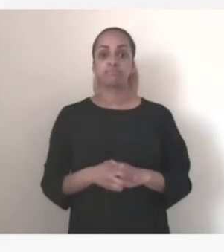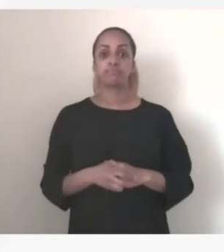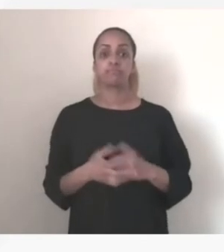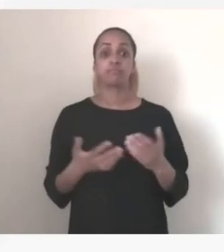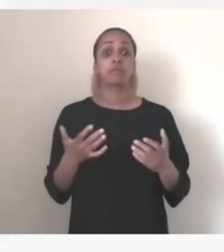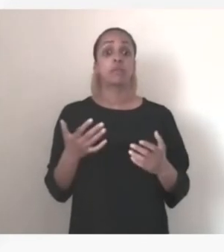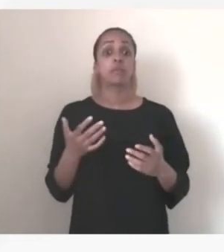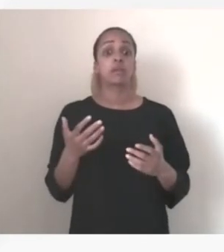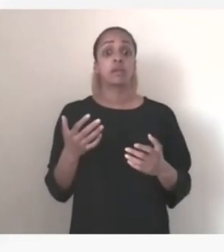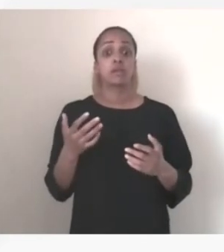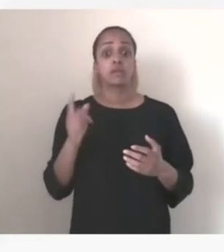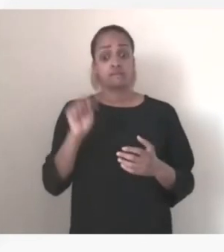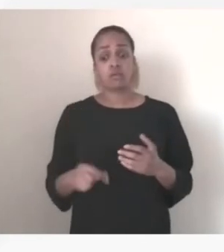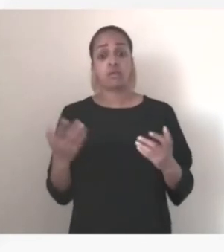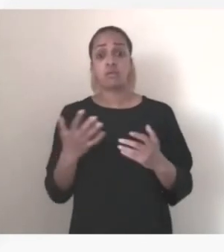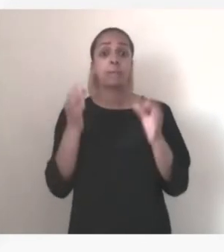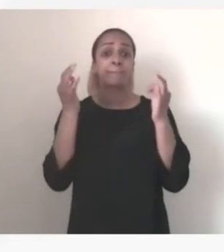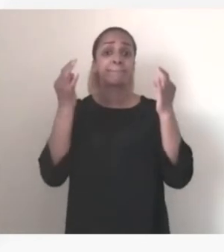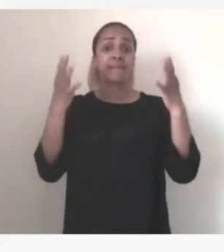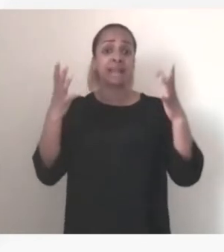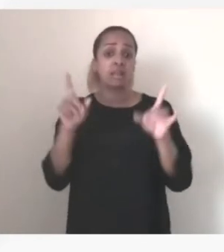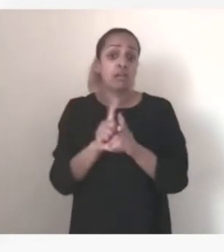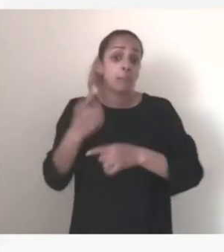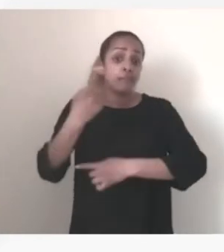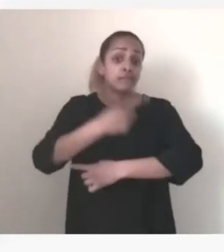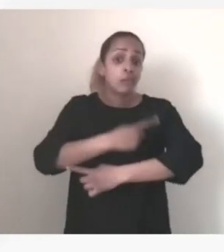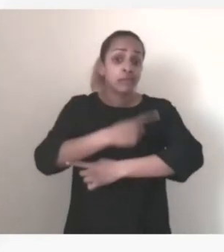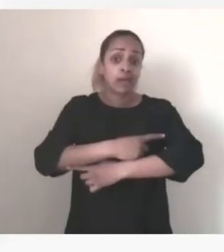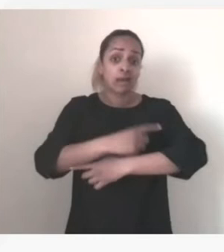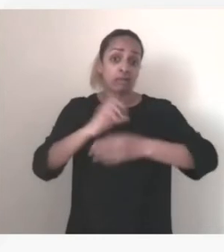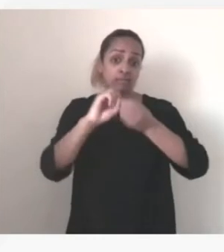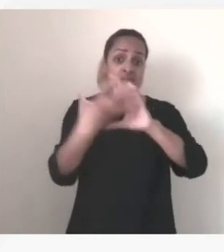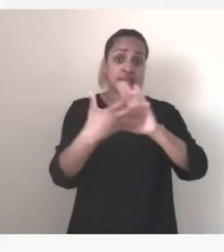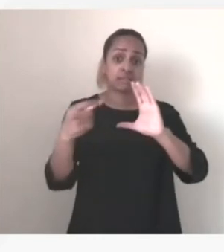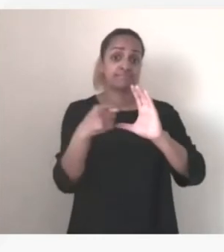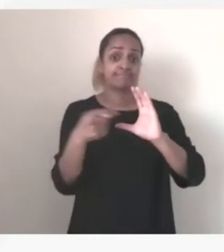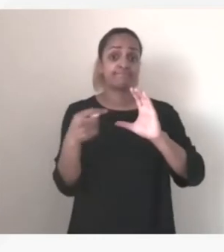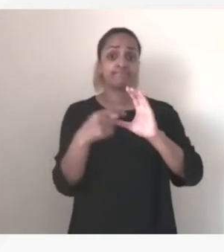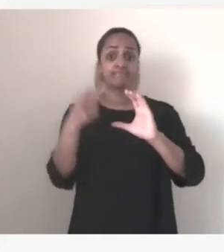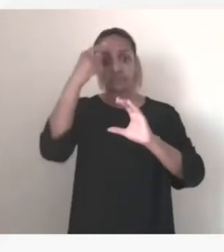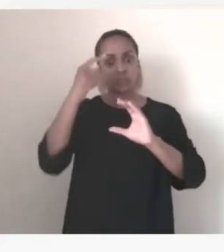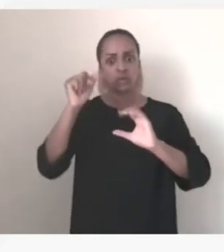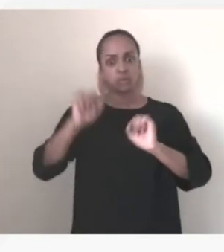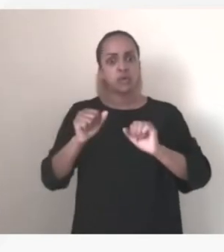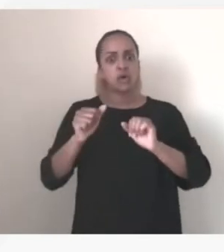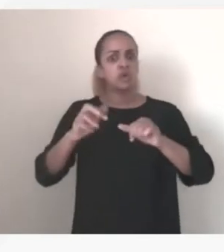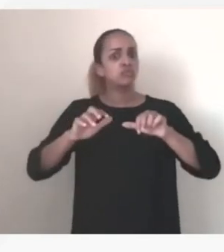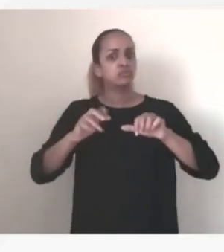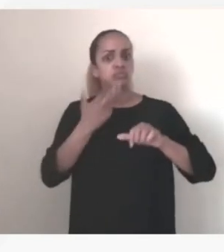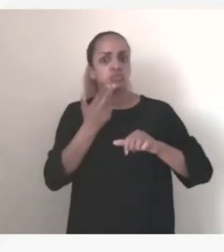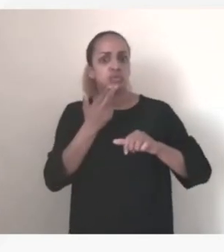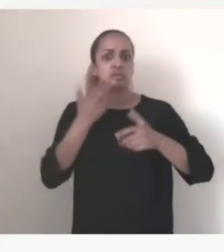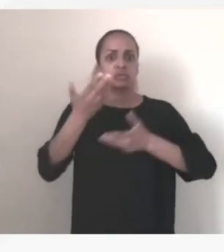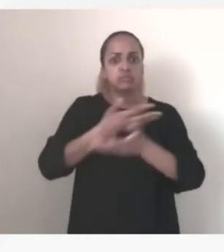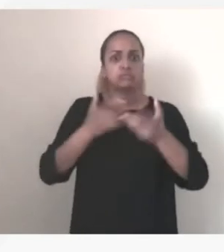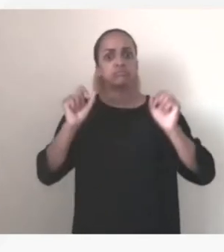de véritables gardes frontières cyber, pour pouvoir le faire fonctionner, de façon totalement coordonnée et unie, autour